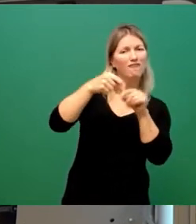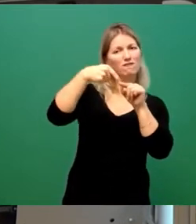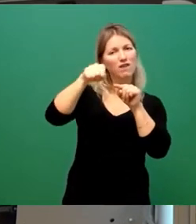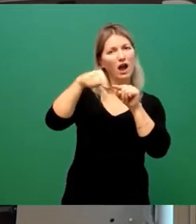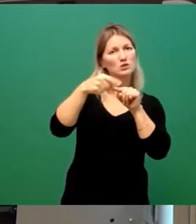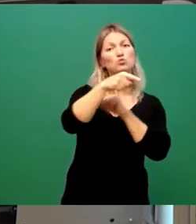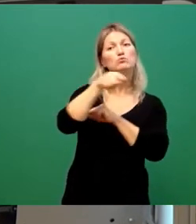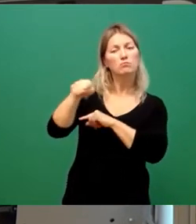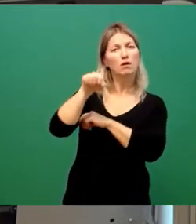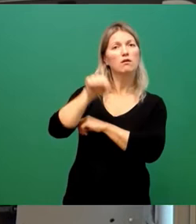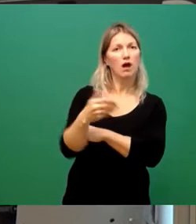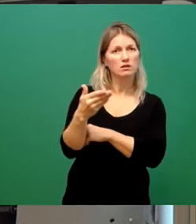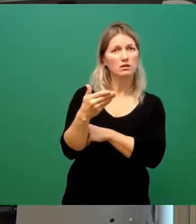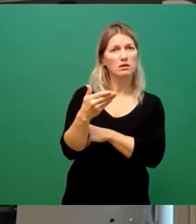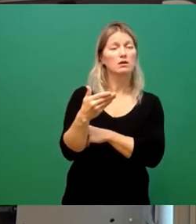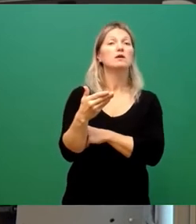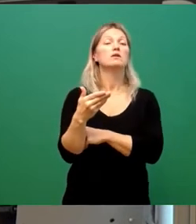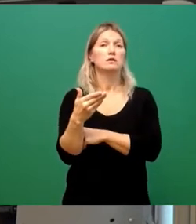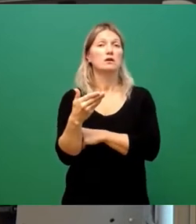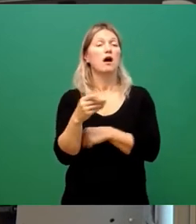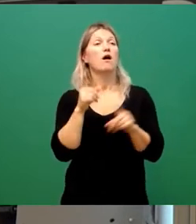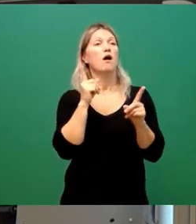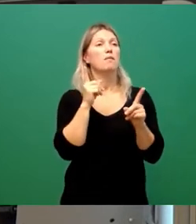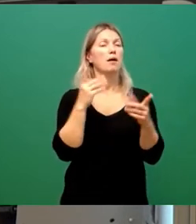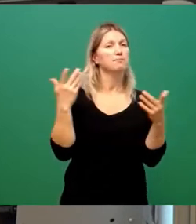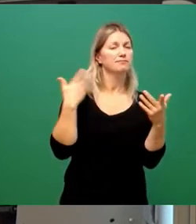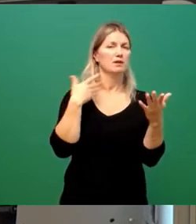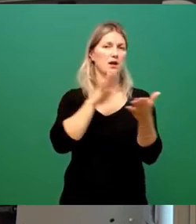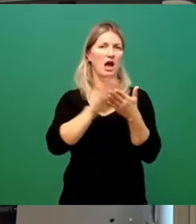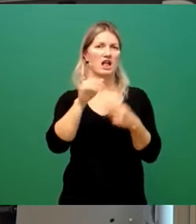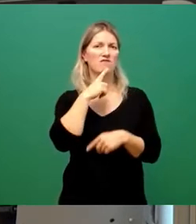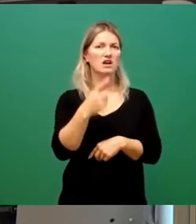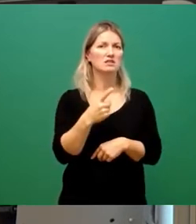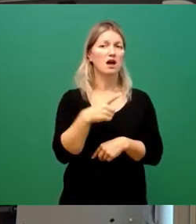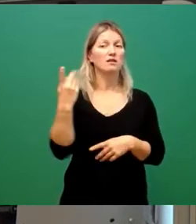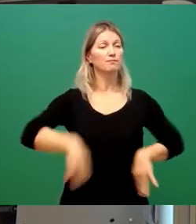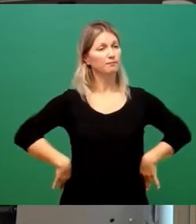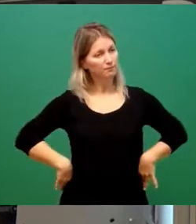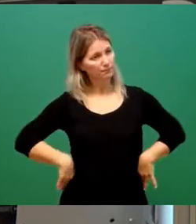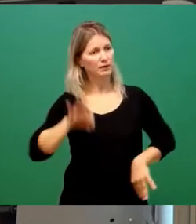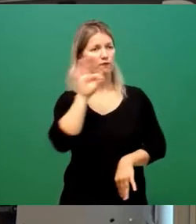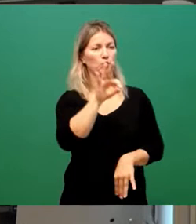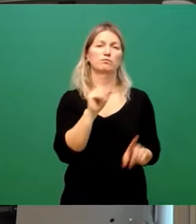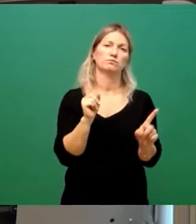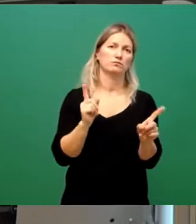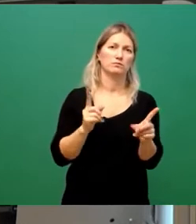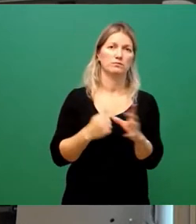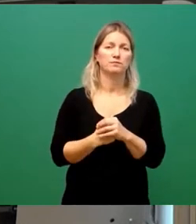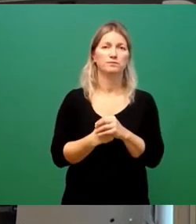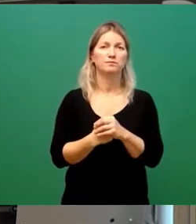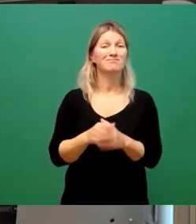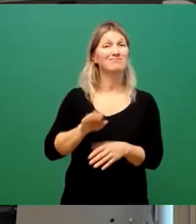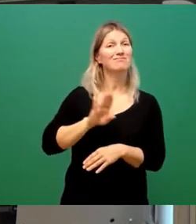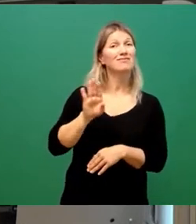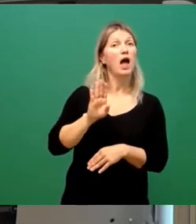nicht, wenn ich das mal so salopp ausdrücken darf, sein Hofstaat sind. Eine ihrer Hauptfunktionen ist es,